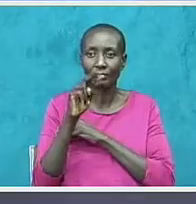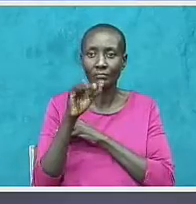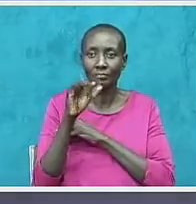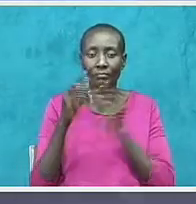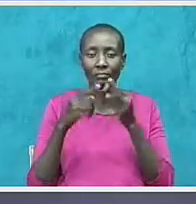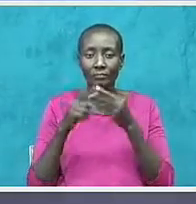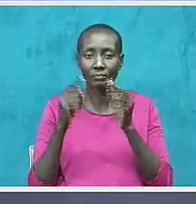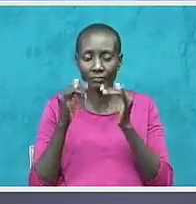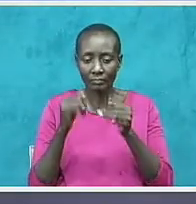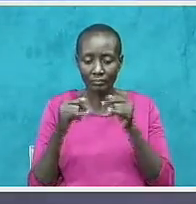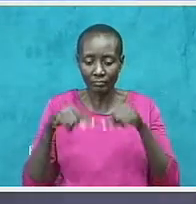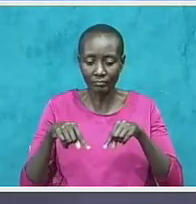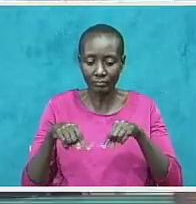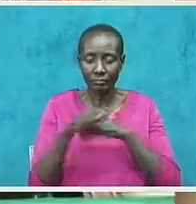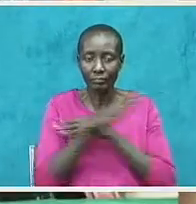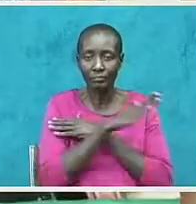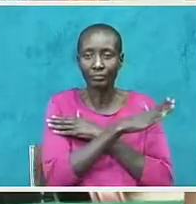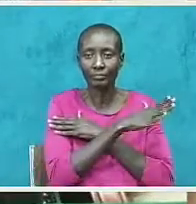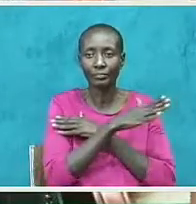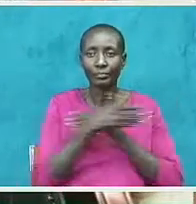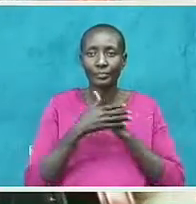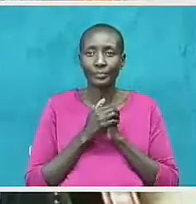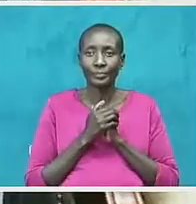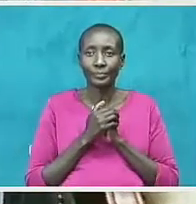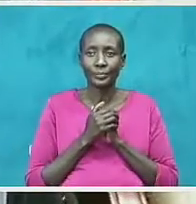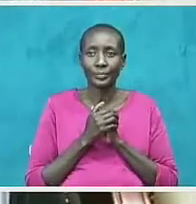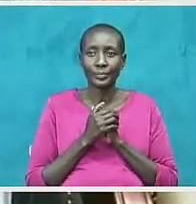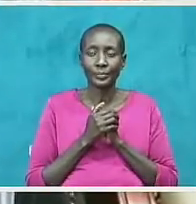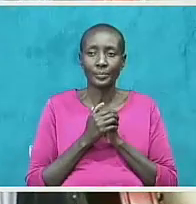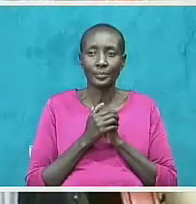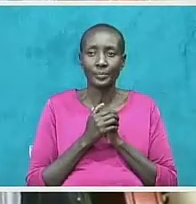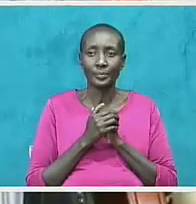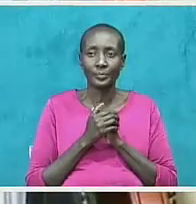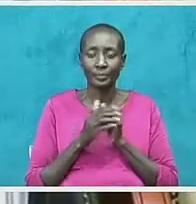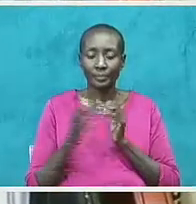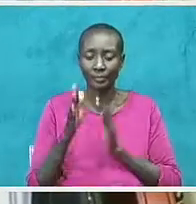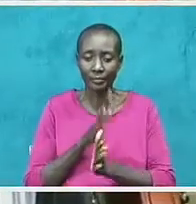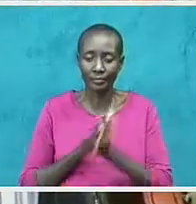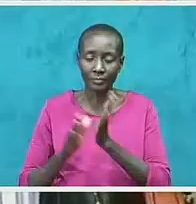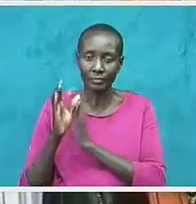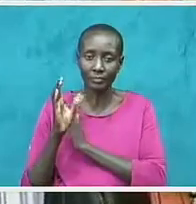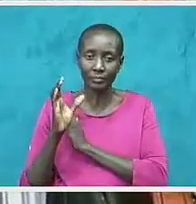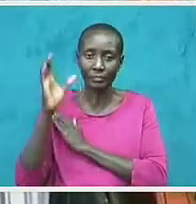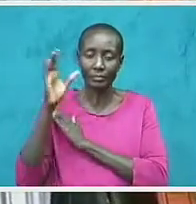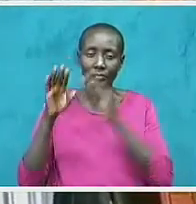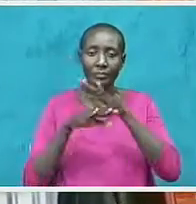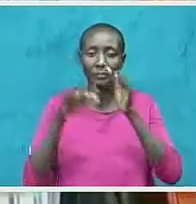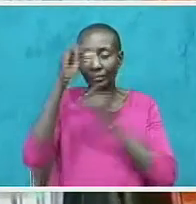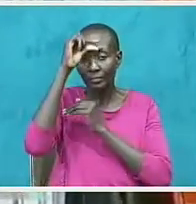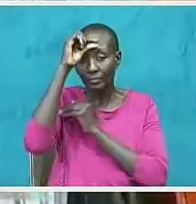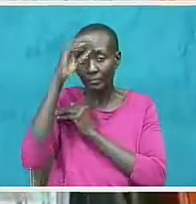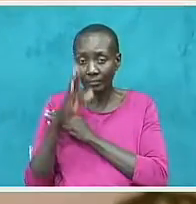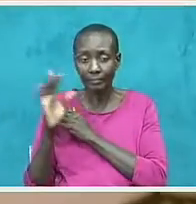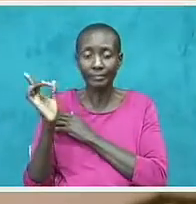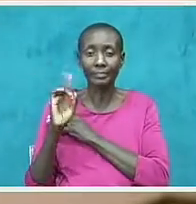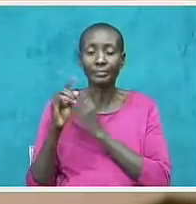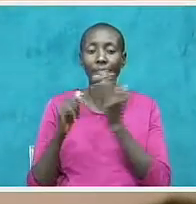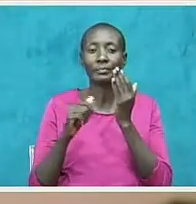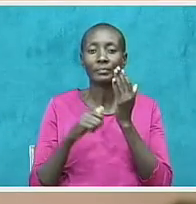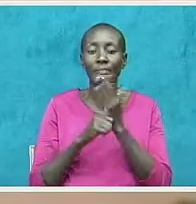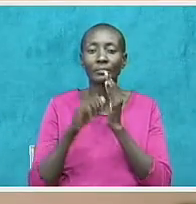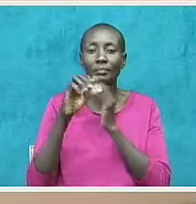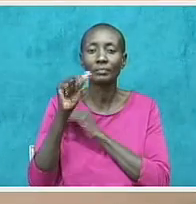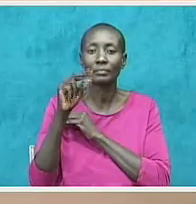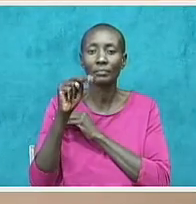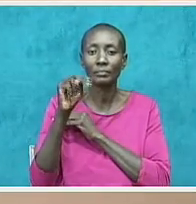tarifa kujiyo ni hii. Mahakama kui mesimamisha mipanga kumuapisha kaimu gavana wa Nairobi Ann Kananu kama gavana